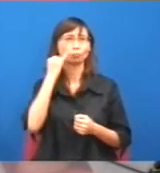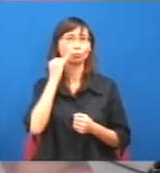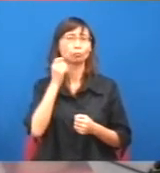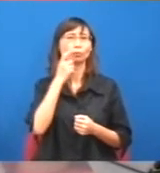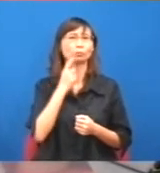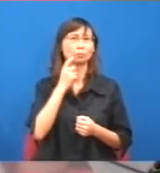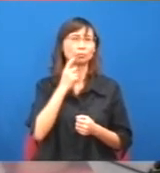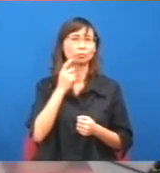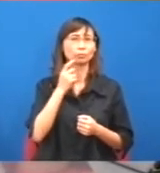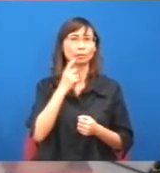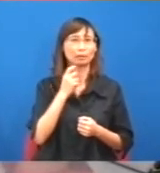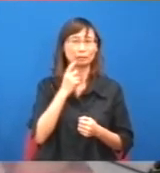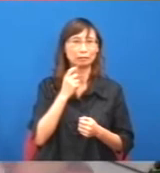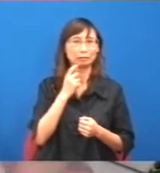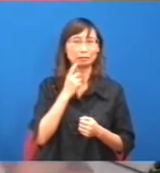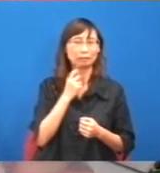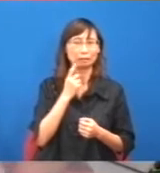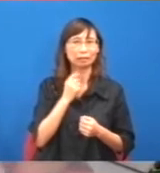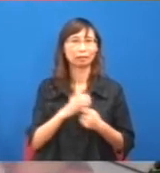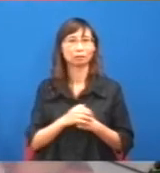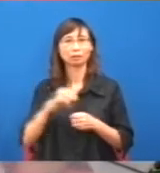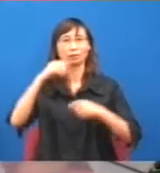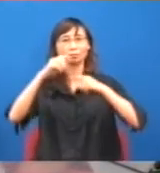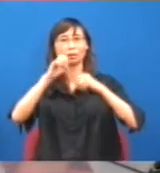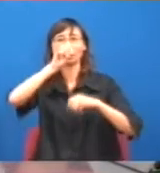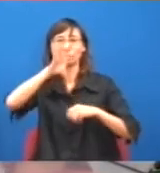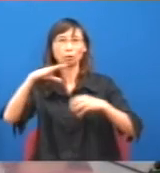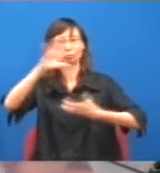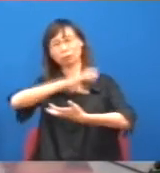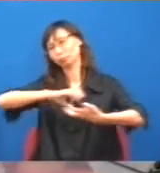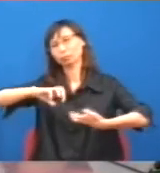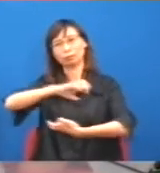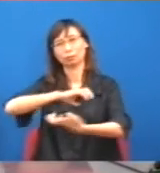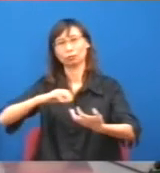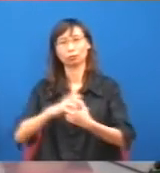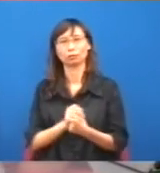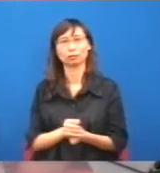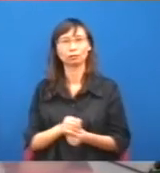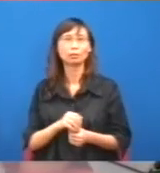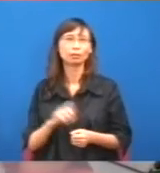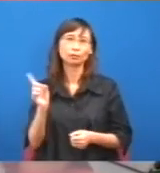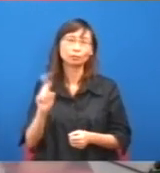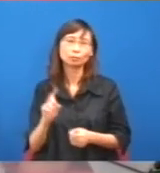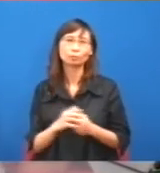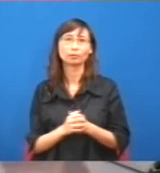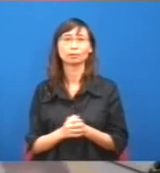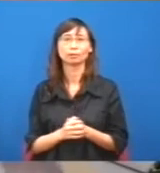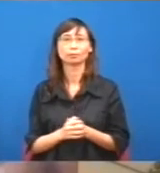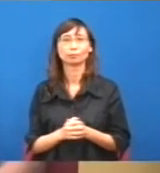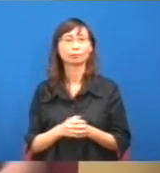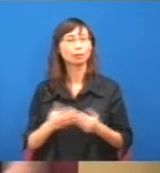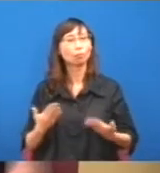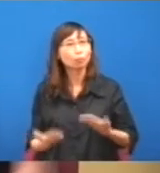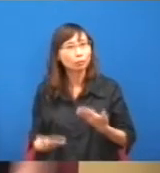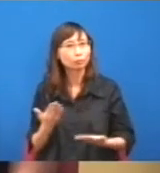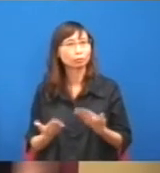倫次,你到底怎樣搞呢?他們到底是與無倫次天下無敵呢?可能就是天下無